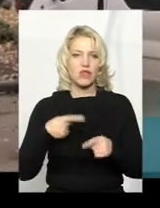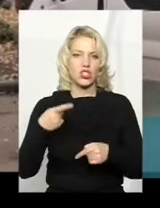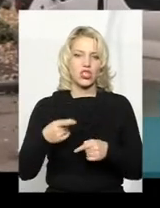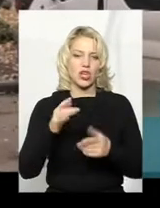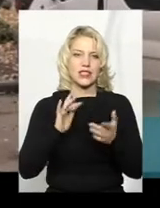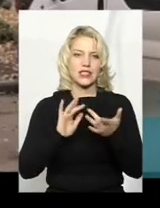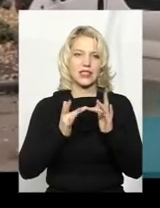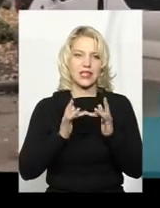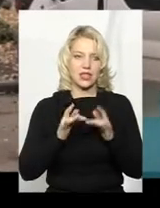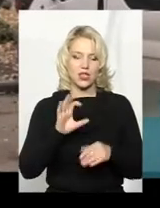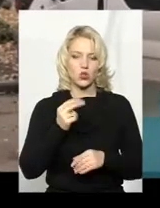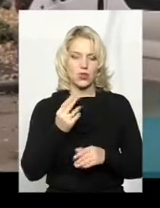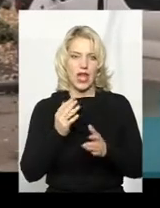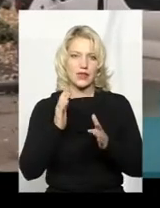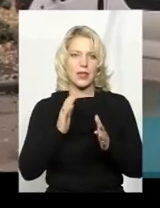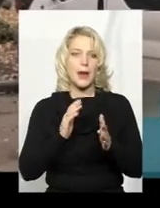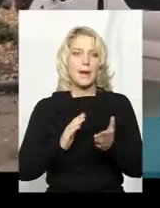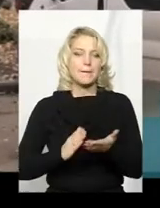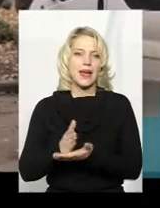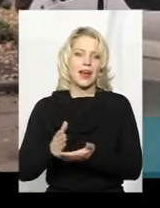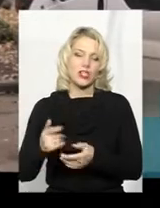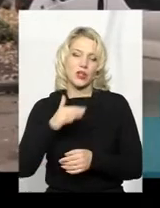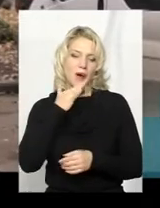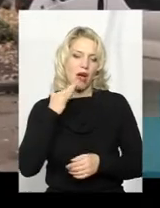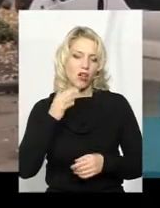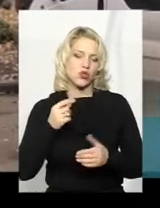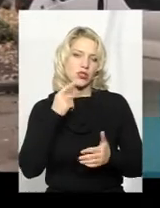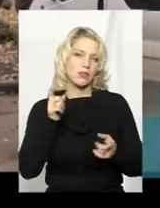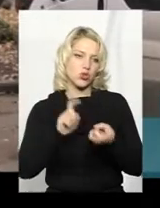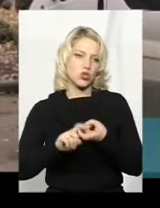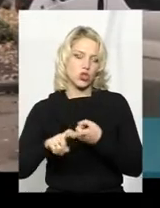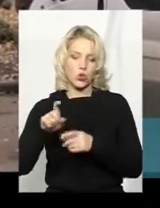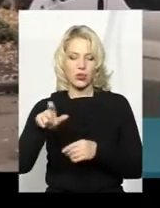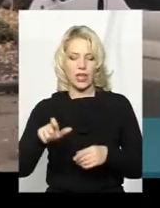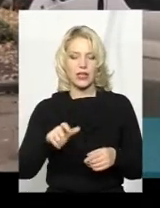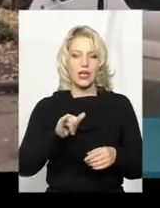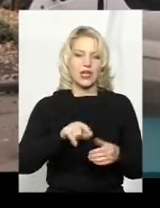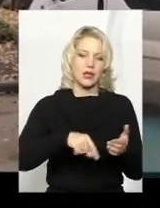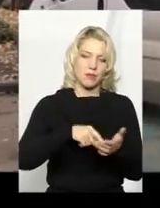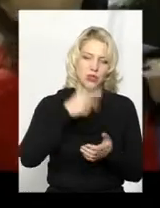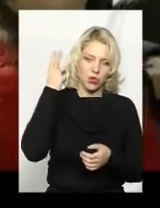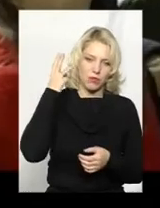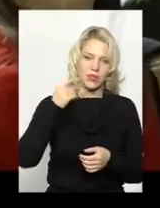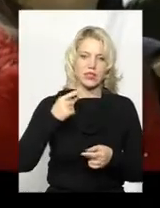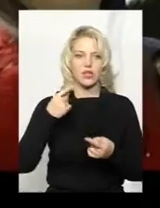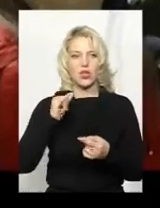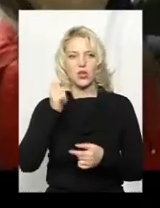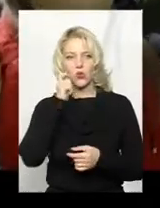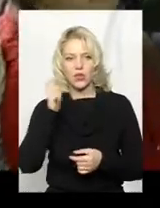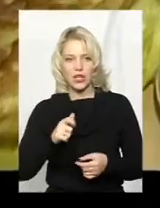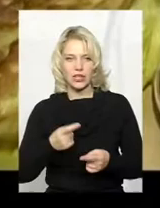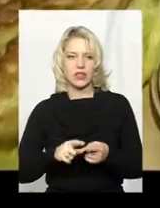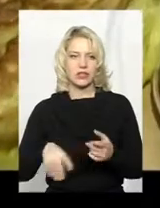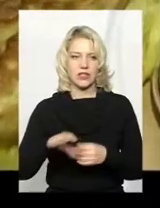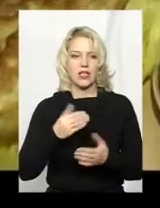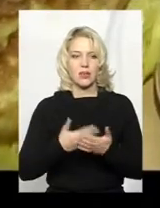Підключилось дуже багато людей із містян, і з інших міст України, і навіть з інших країн. До прикладу, 24